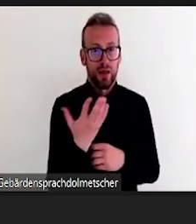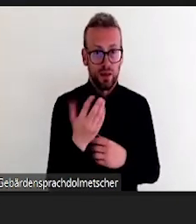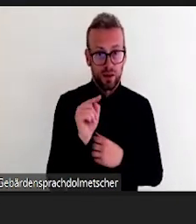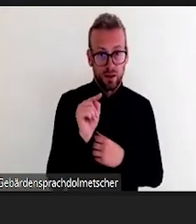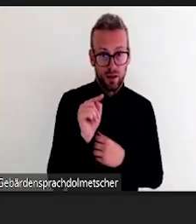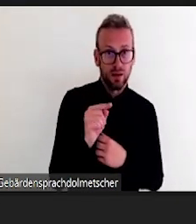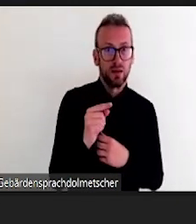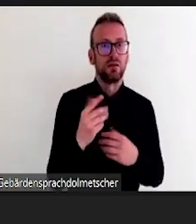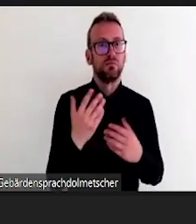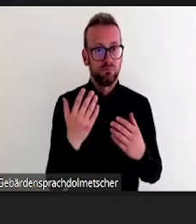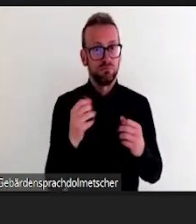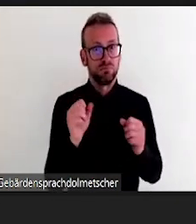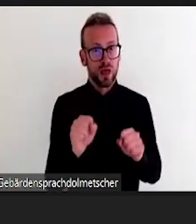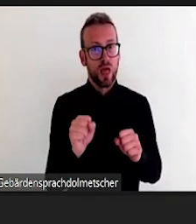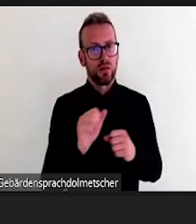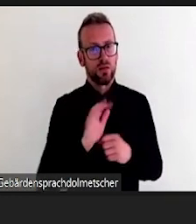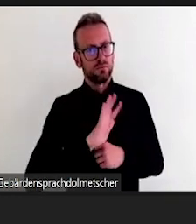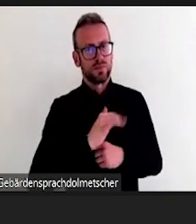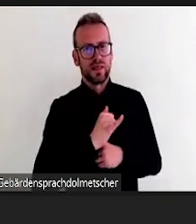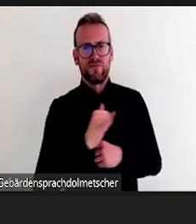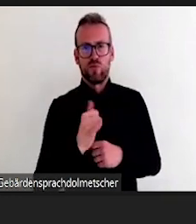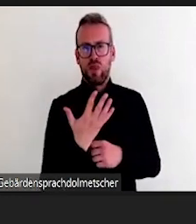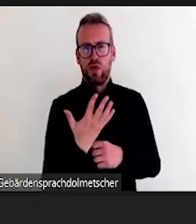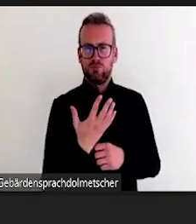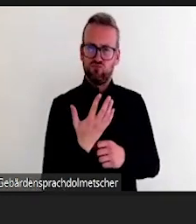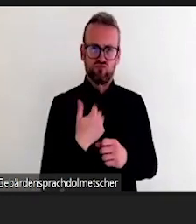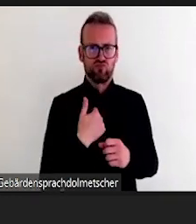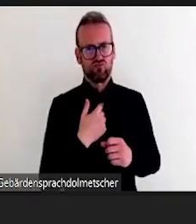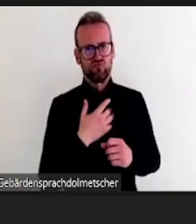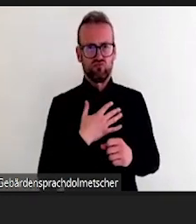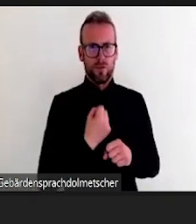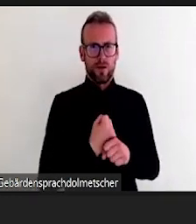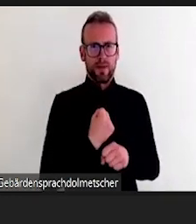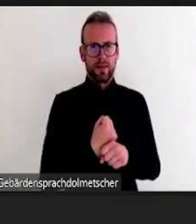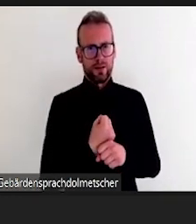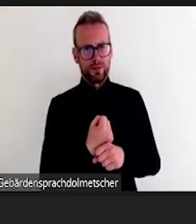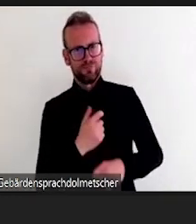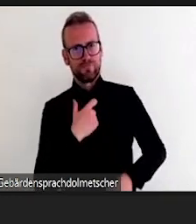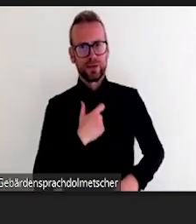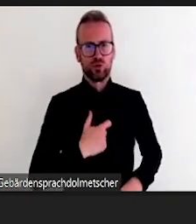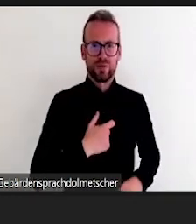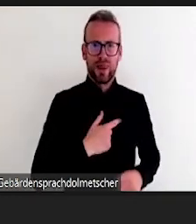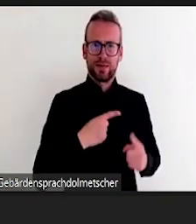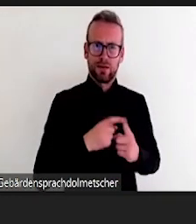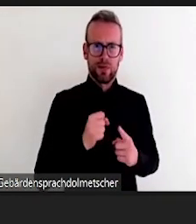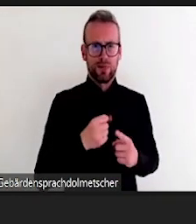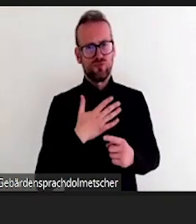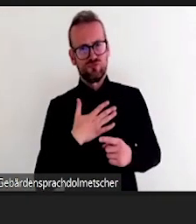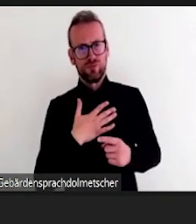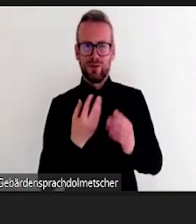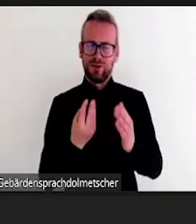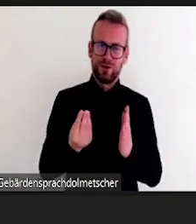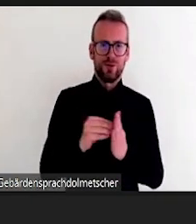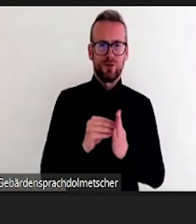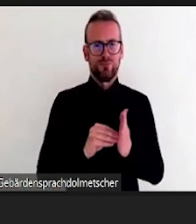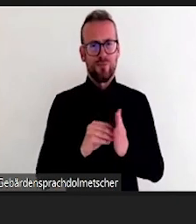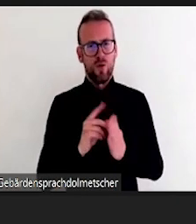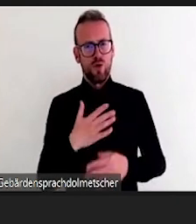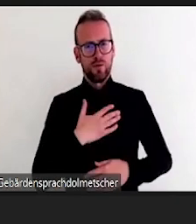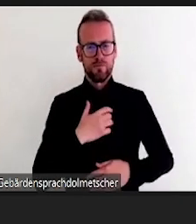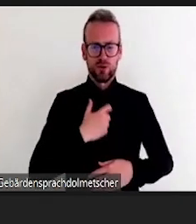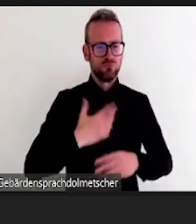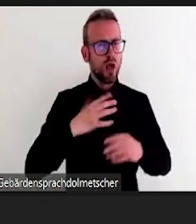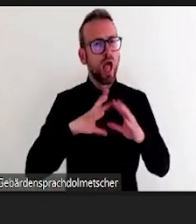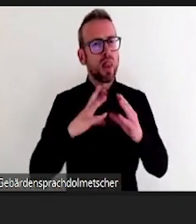Okay, das wäre der Input so ein bisschen von mir. Ich weiß, dass das natürlich sehr viel gebündelt war.